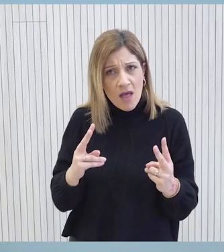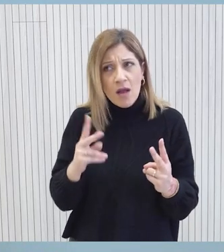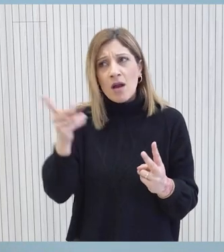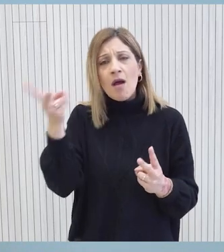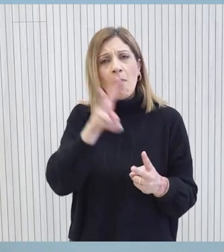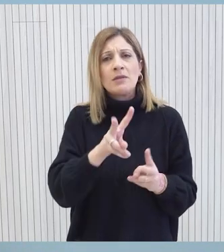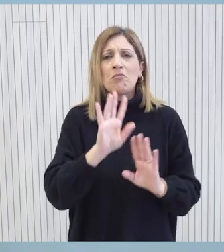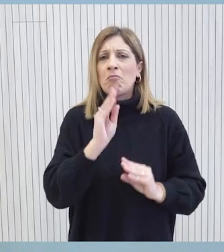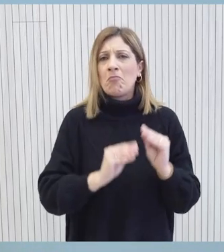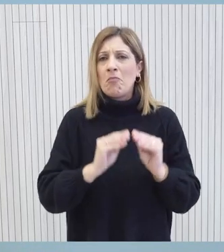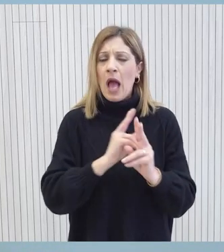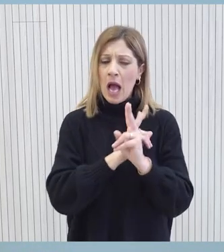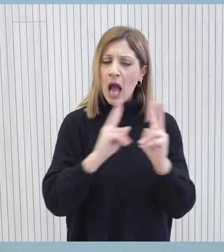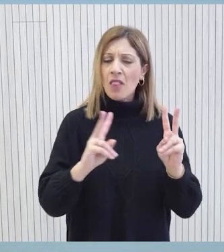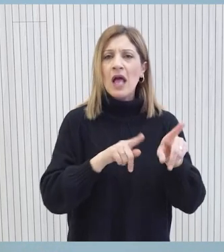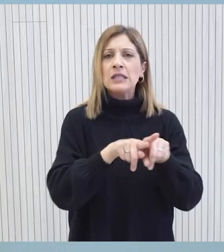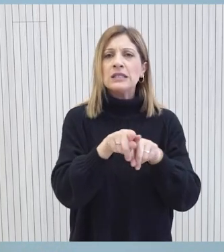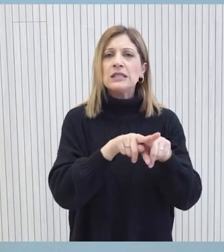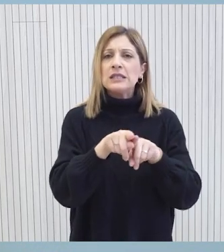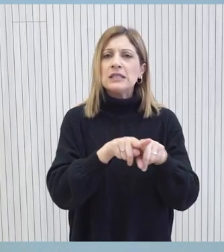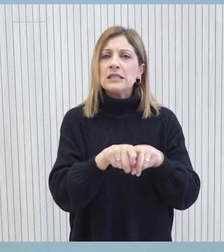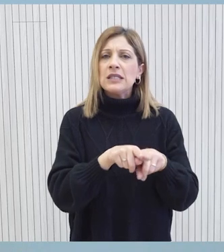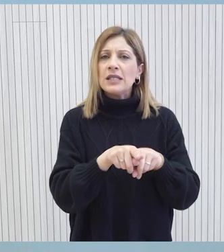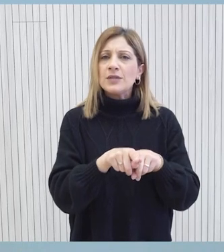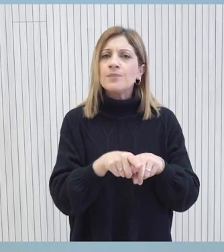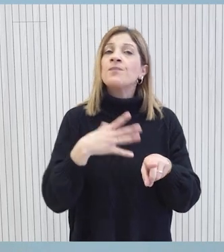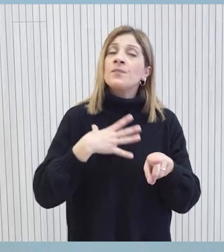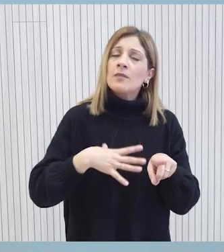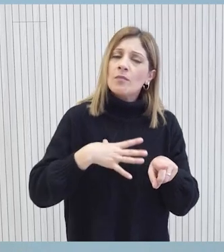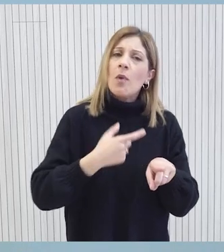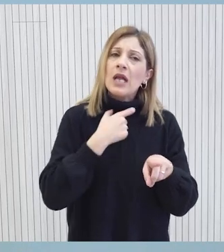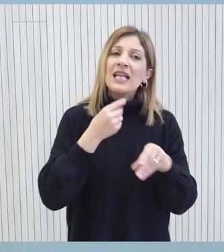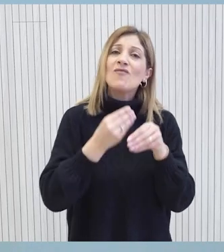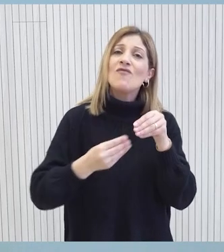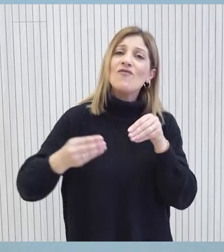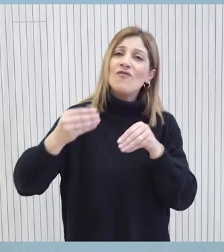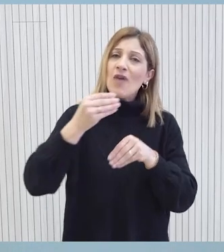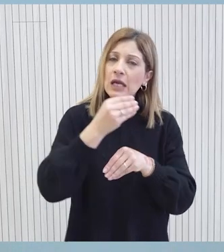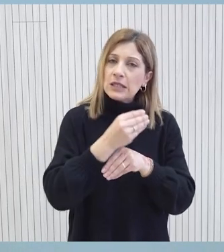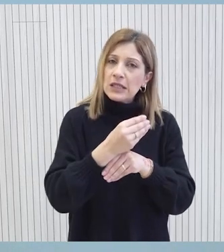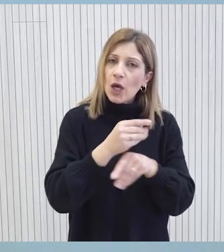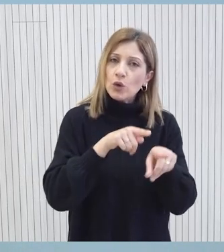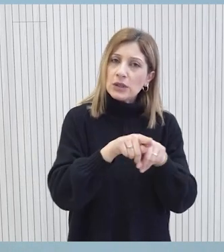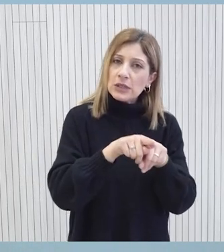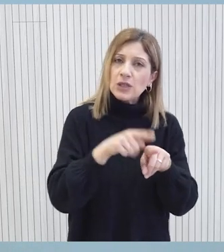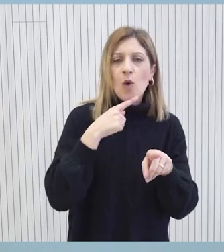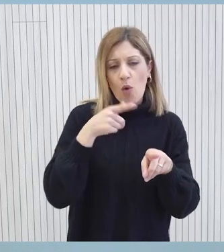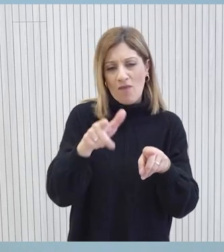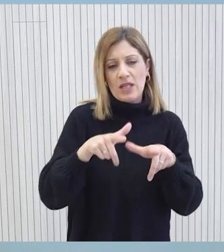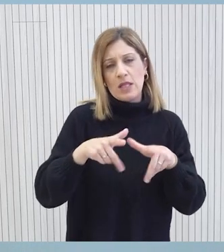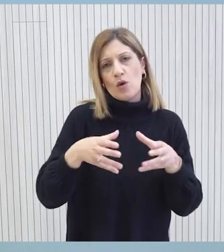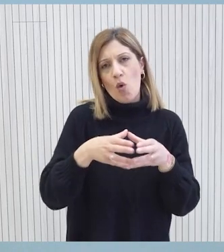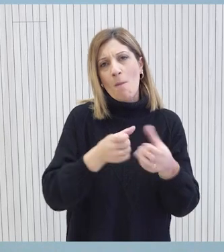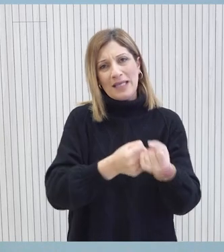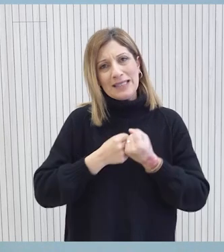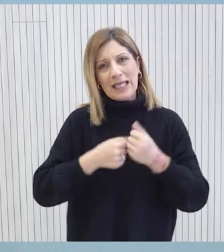ξεκάθαροι και είναι ακριβώς την ακόμη περισσότερη βελτίωση της σχέσης μεταξύ και με τις δυνάμεις που στηρίζουν την κυβέρνηση αλλά και